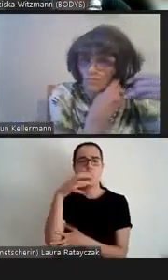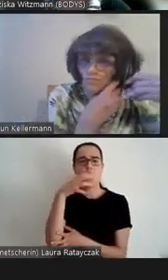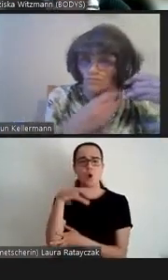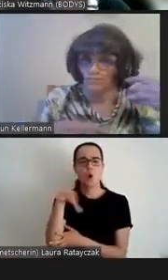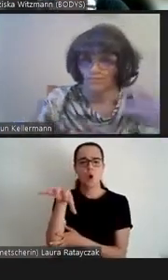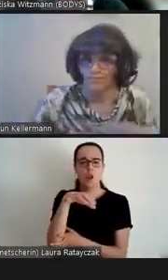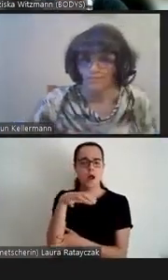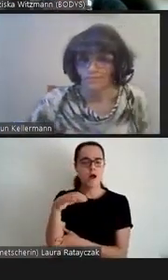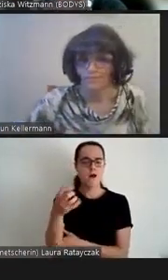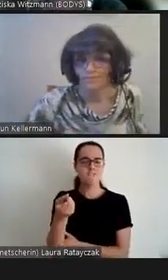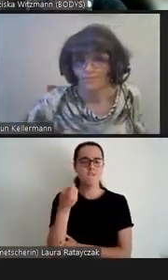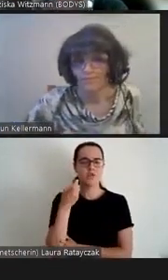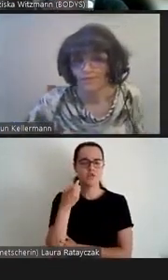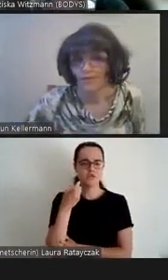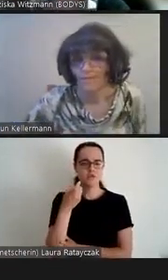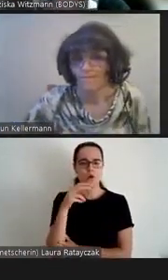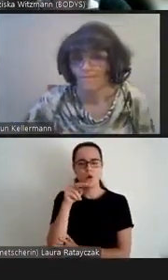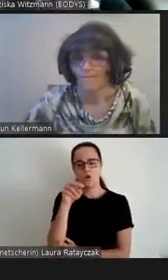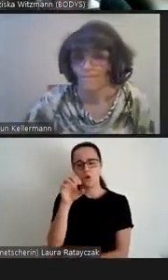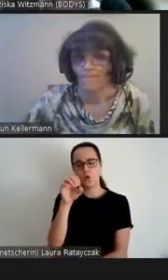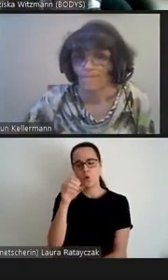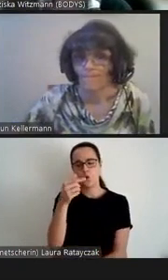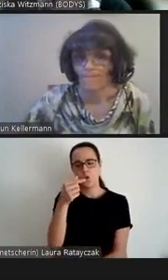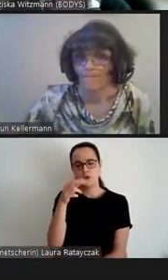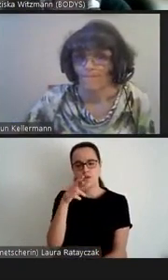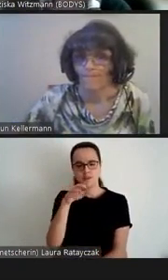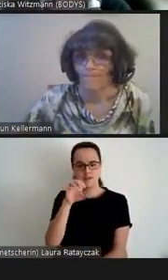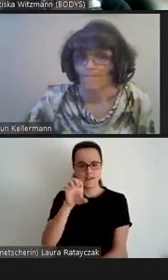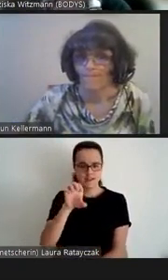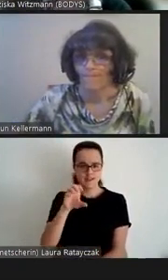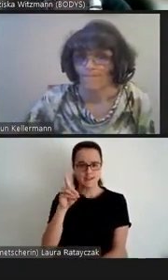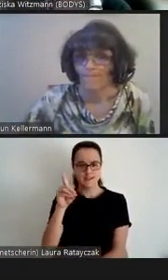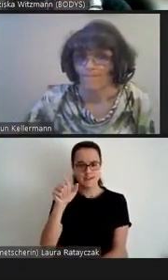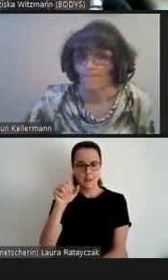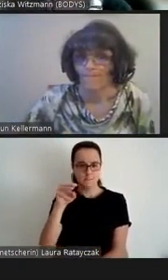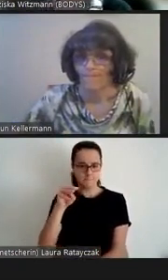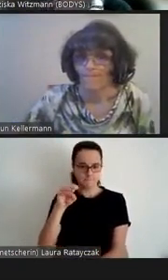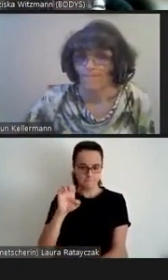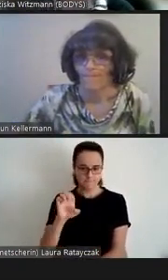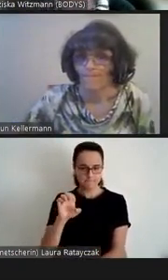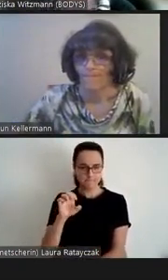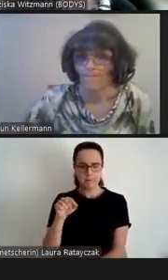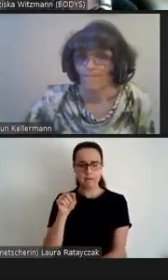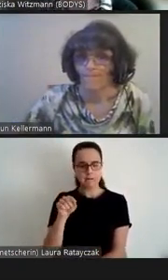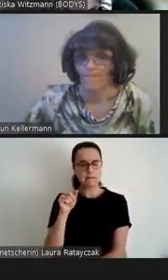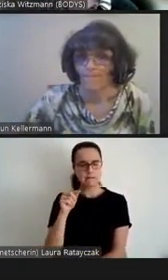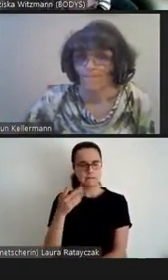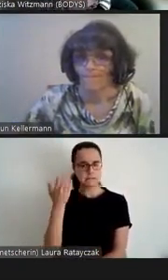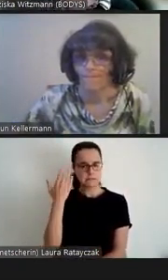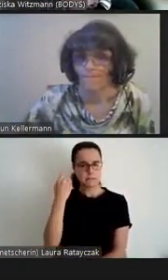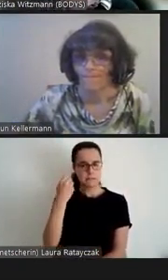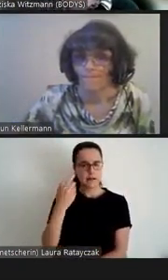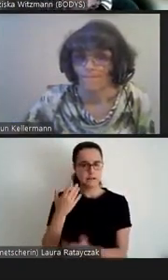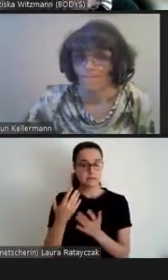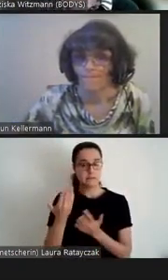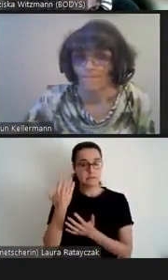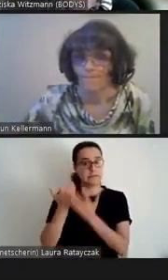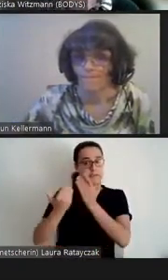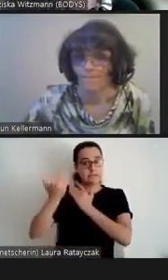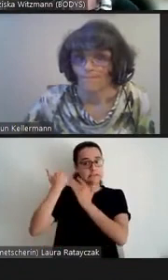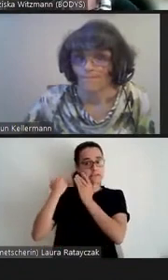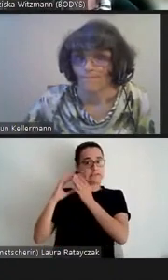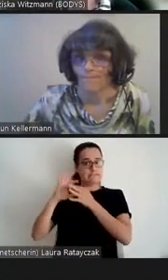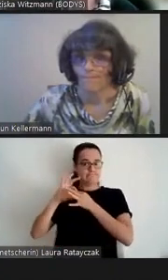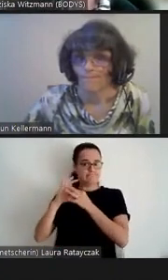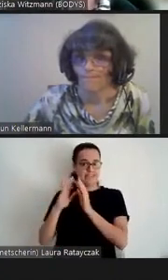Notre Dame. Das ist eine Geschichte, die ihren Ursprung in der Literatur